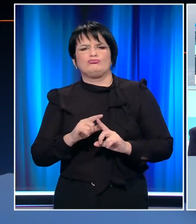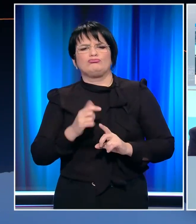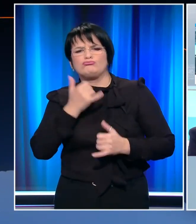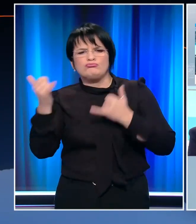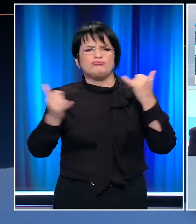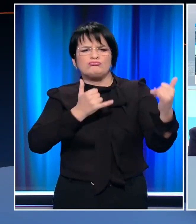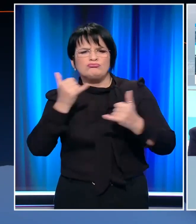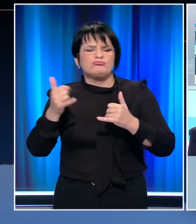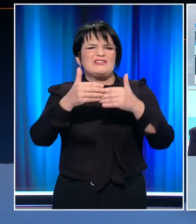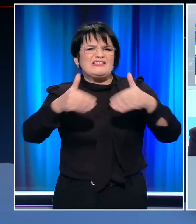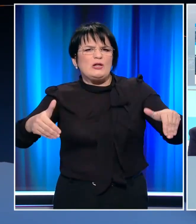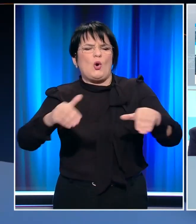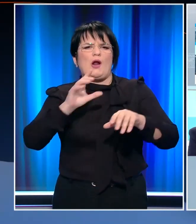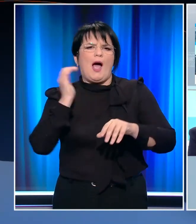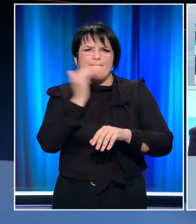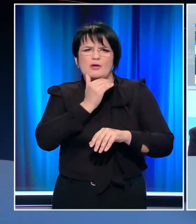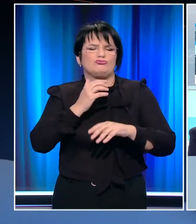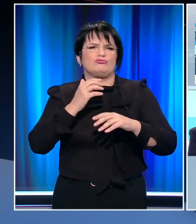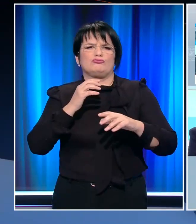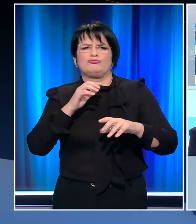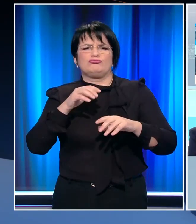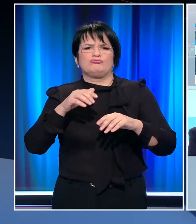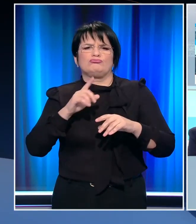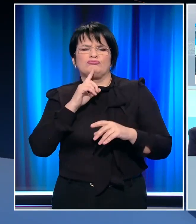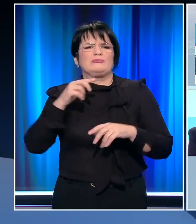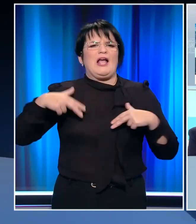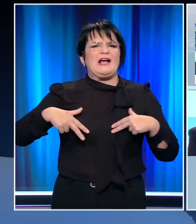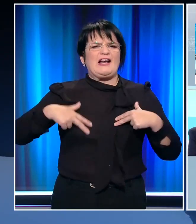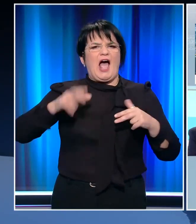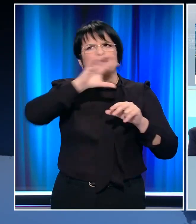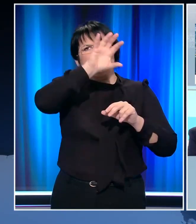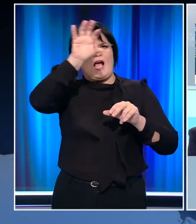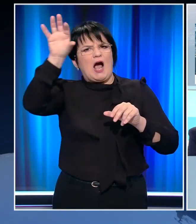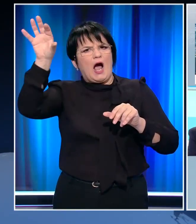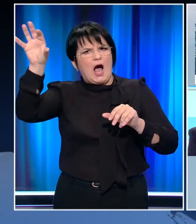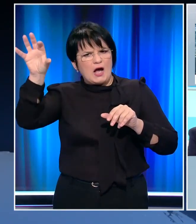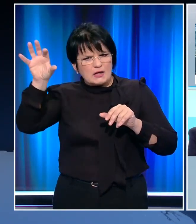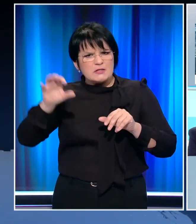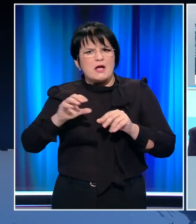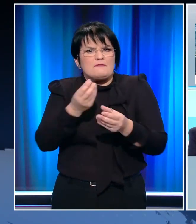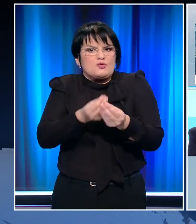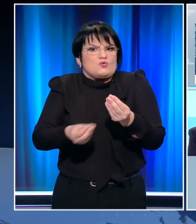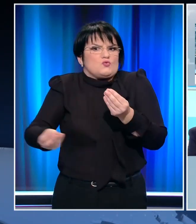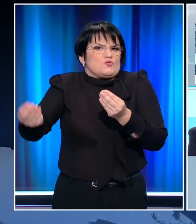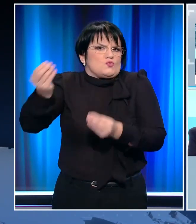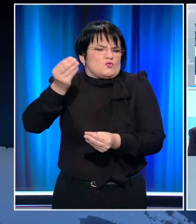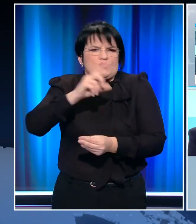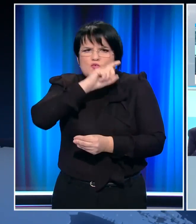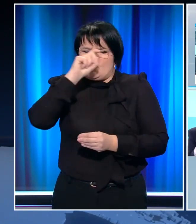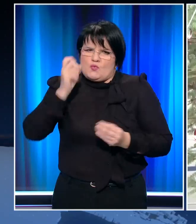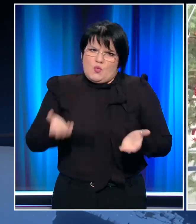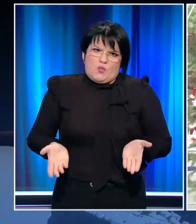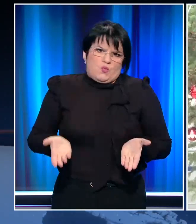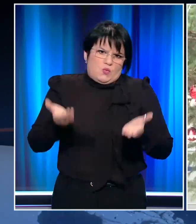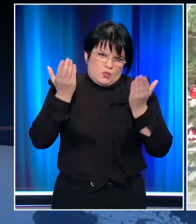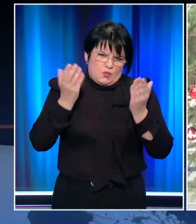τα βόρεια σύνορα όπου, στα κράτη Βορειούς της Ελλάδας η επιδημία ήταν πάντα πολύ πιο έντονη από την